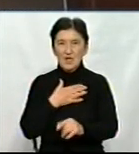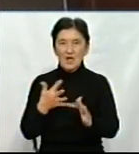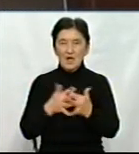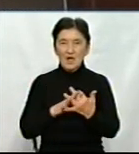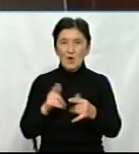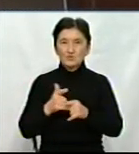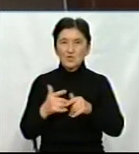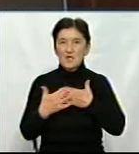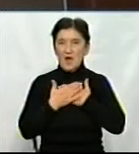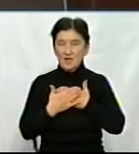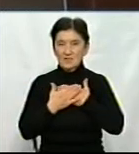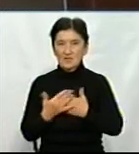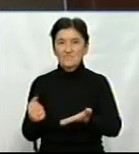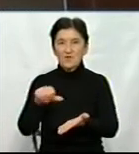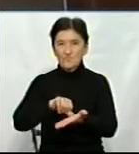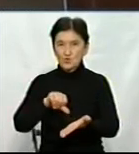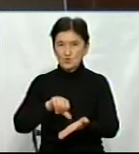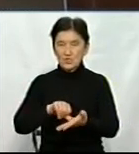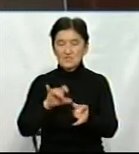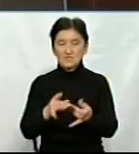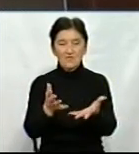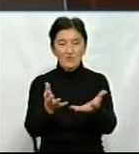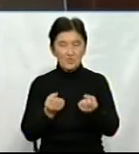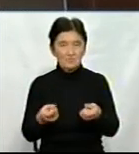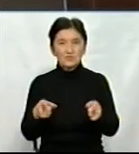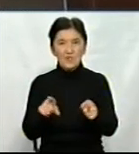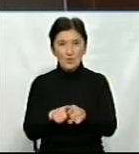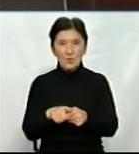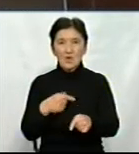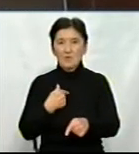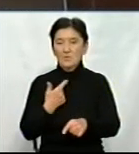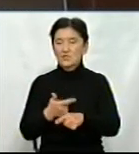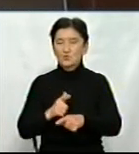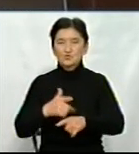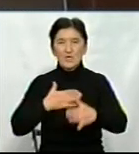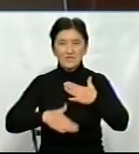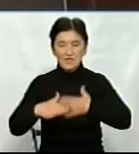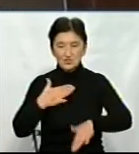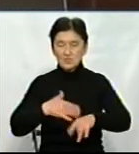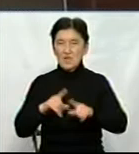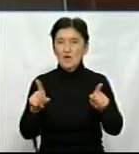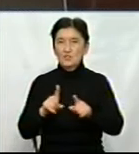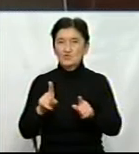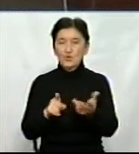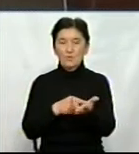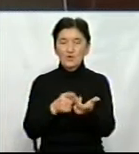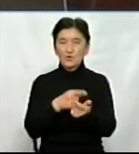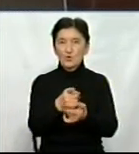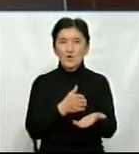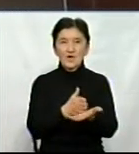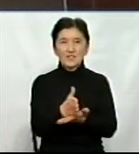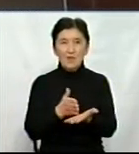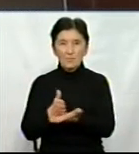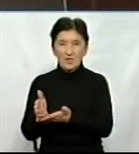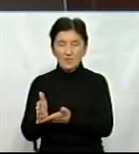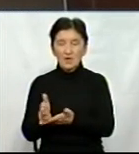активно включились в отримані цієї підтримки. Мене дуже тішить те, що по декількох напрямах підтримки саме